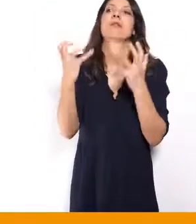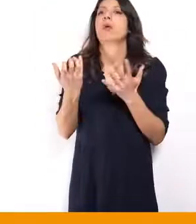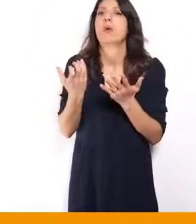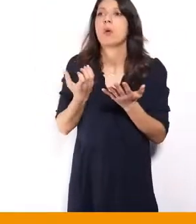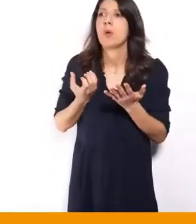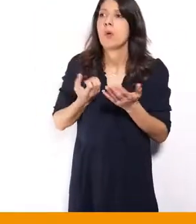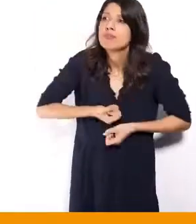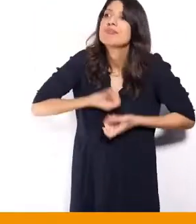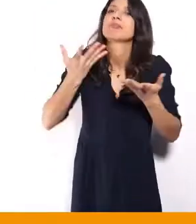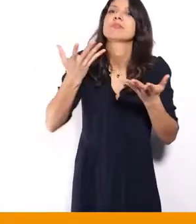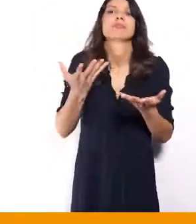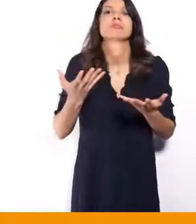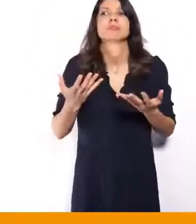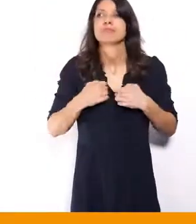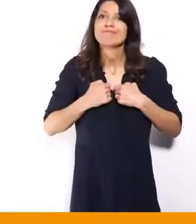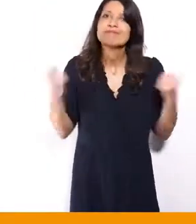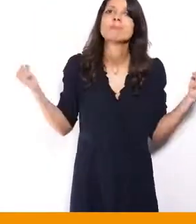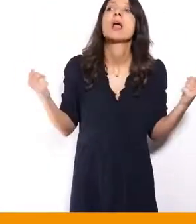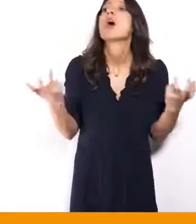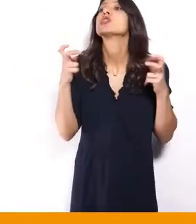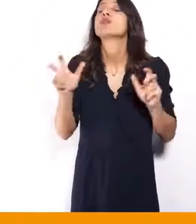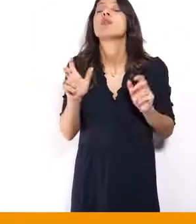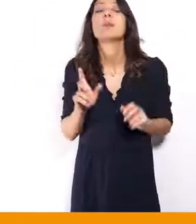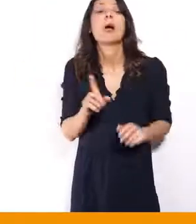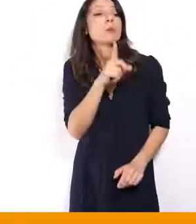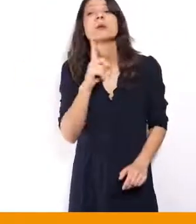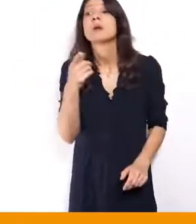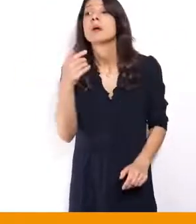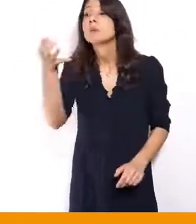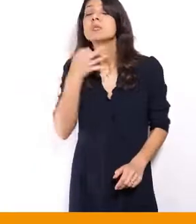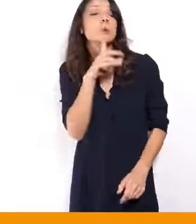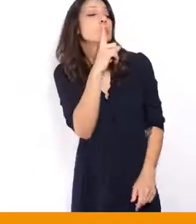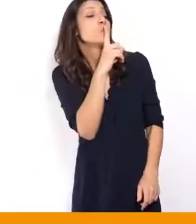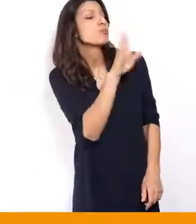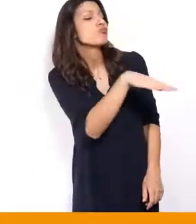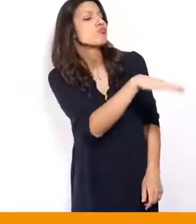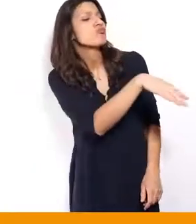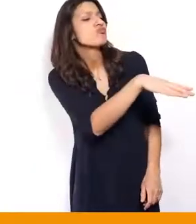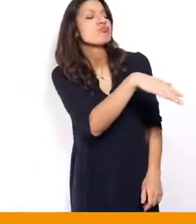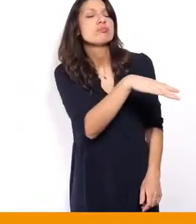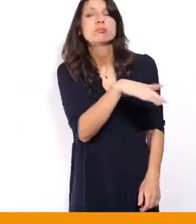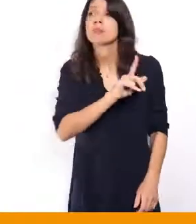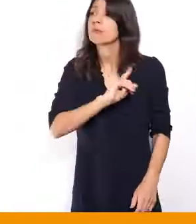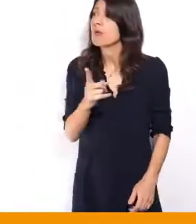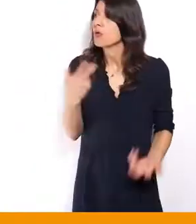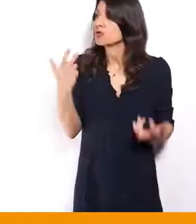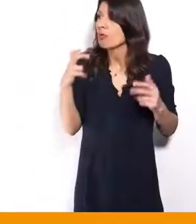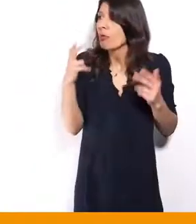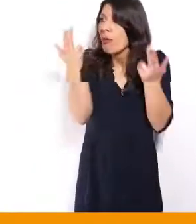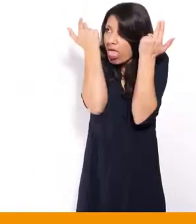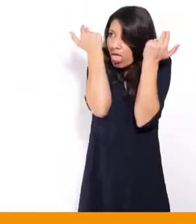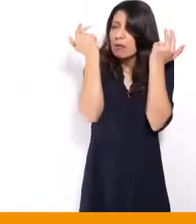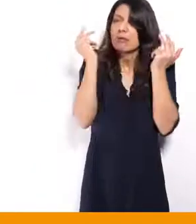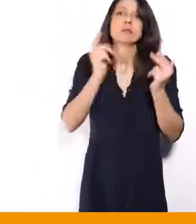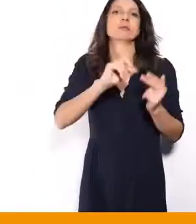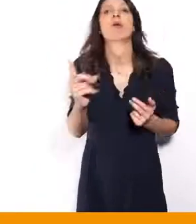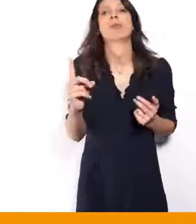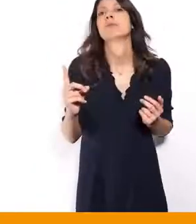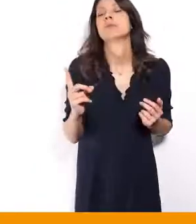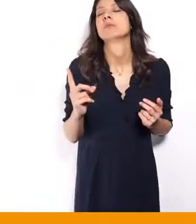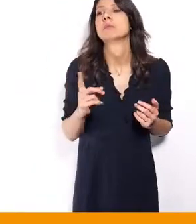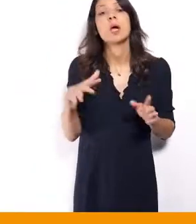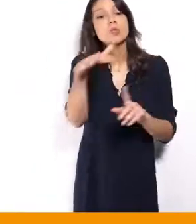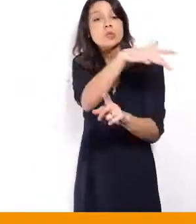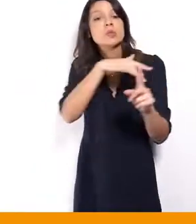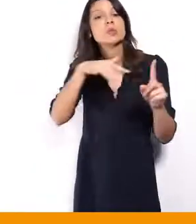Et je ne suis pas pour qu se fasse petit, je ne pas pour qu'on s'excuse ou je ne sais quoi. Encore une fois, la société, elle